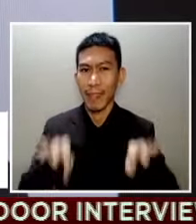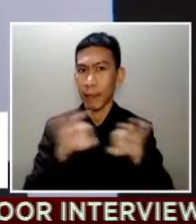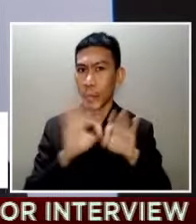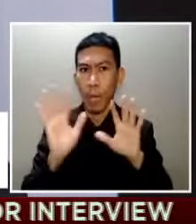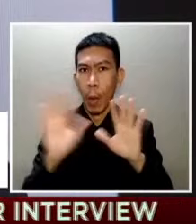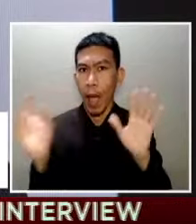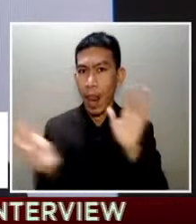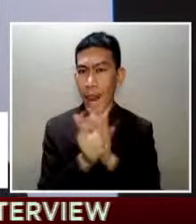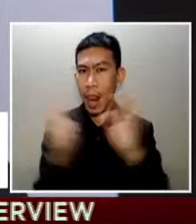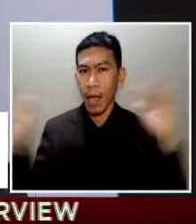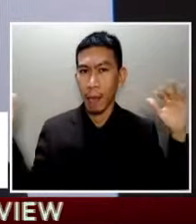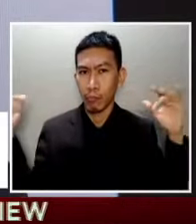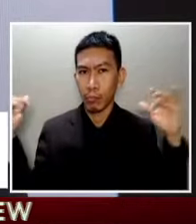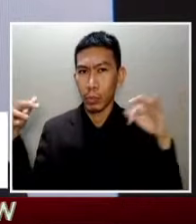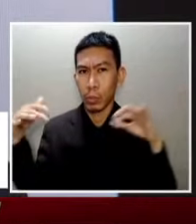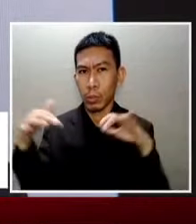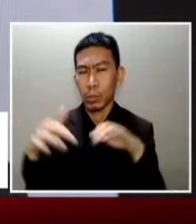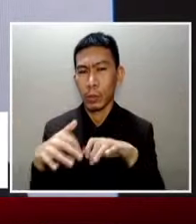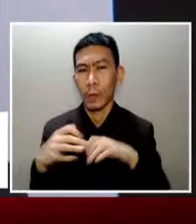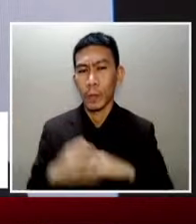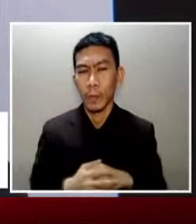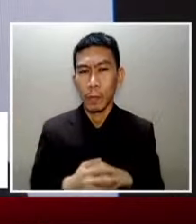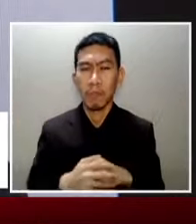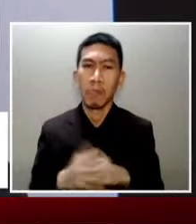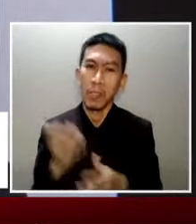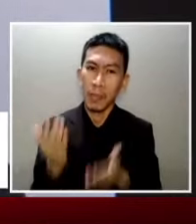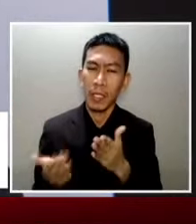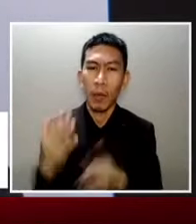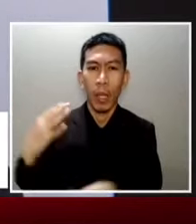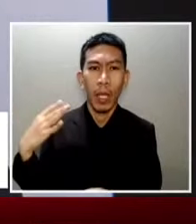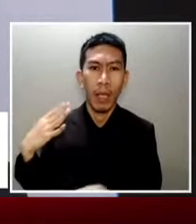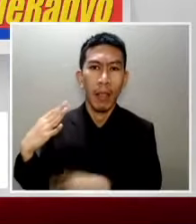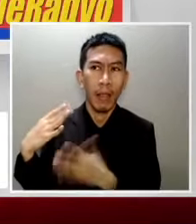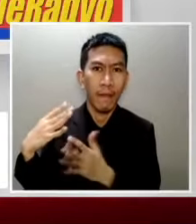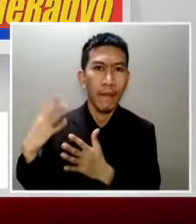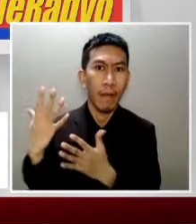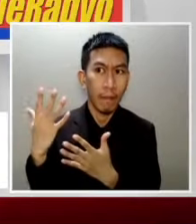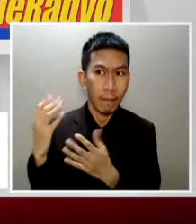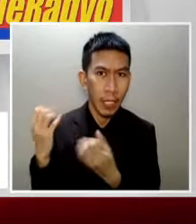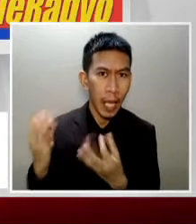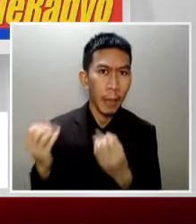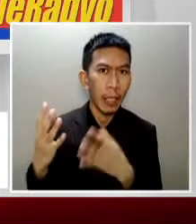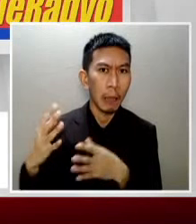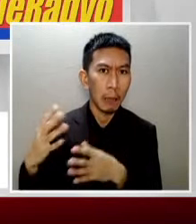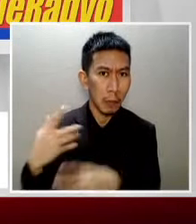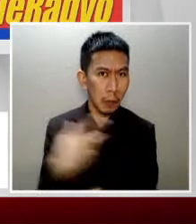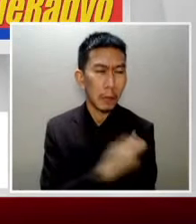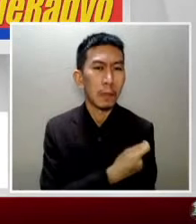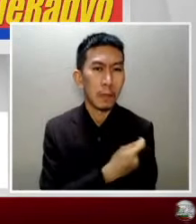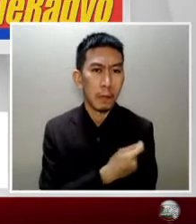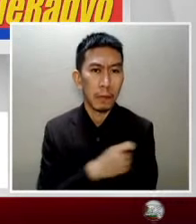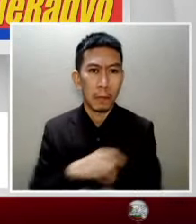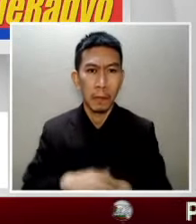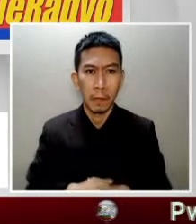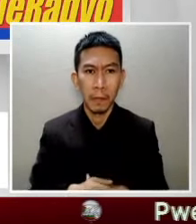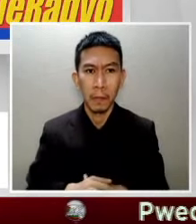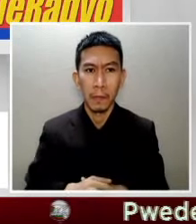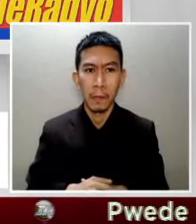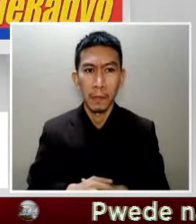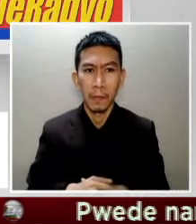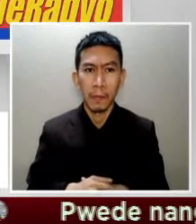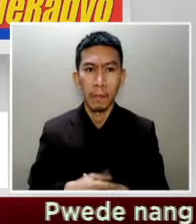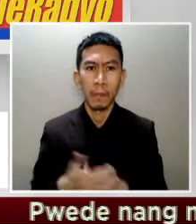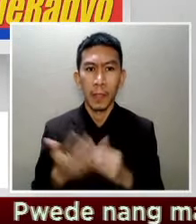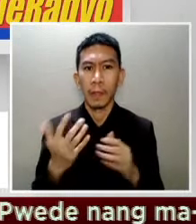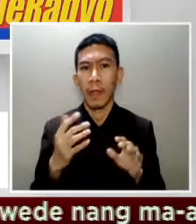until perhaps after a lot of us have been vaccinated We will be proposing and putting